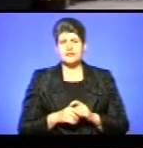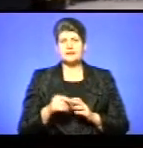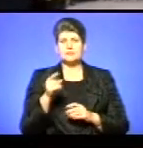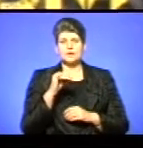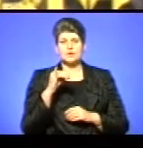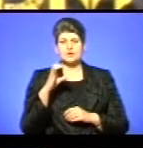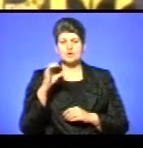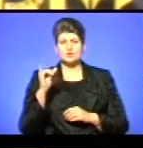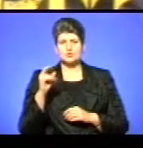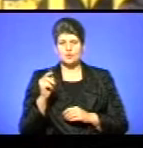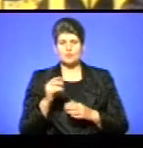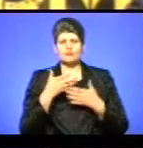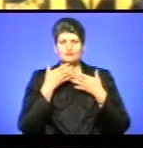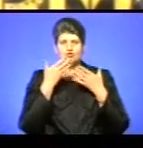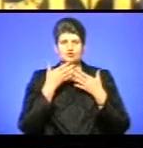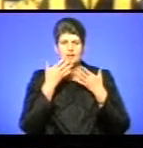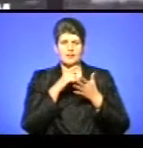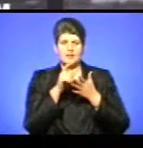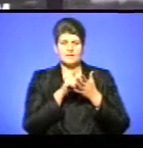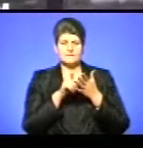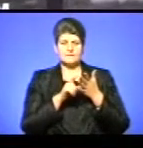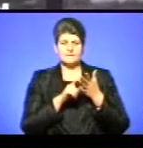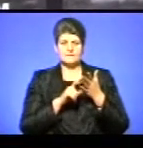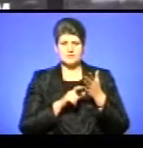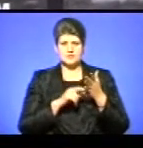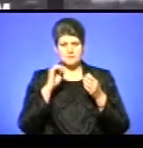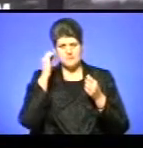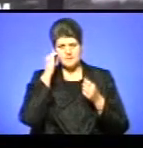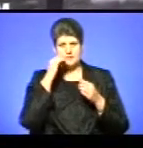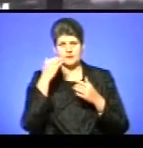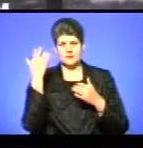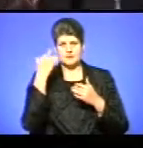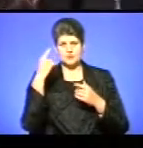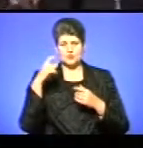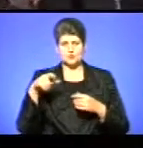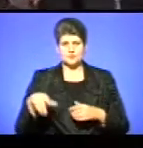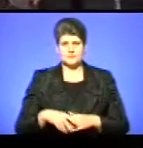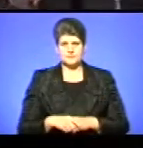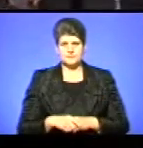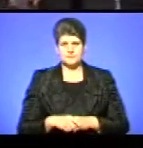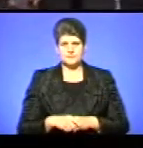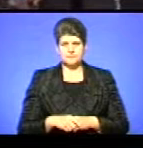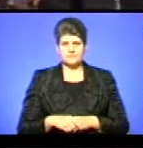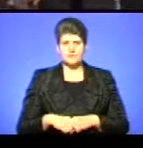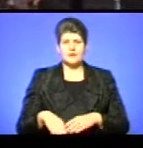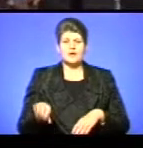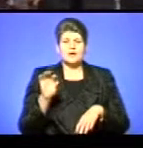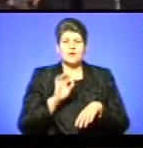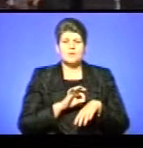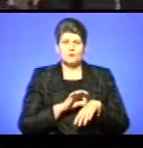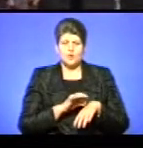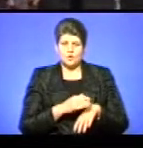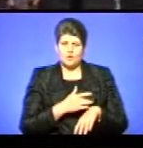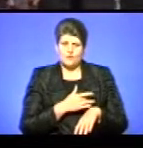Юлія Сушко прочитала зі сцени поетичну композицію «Пам'яті Небесної сотні». Боліло в грудях,